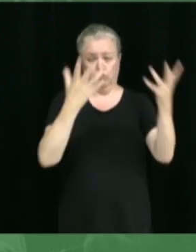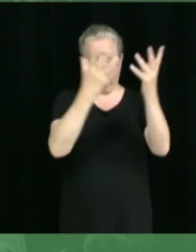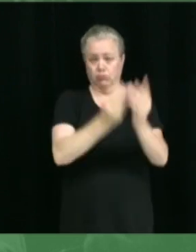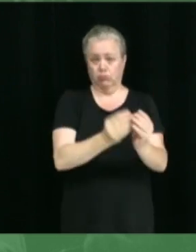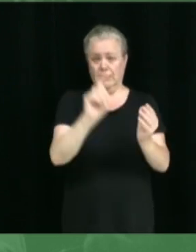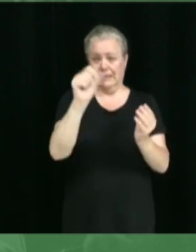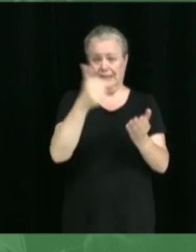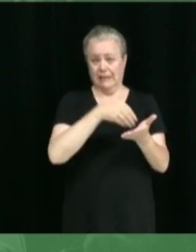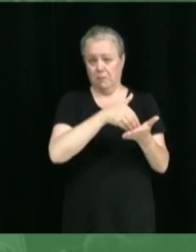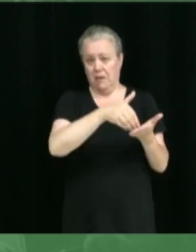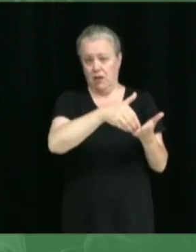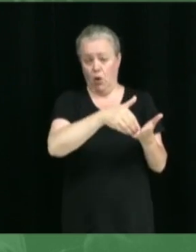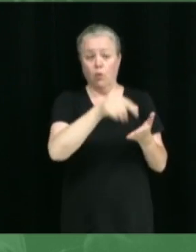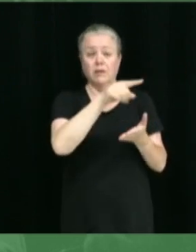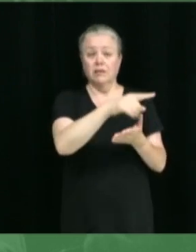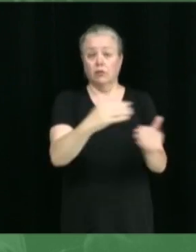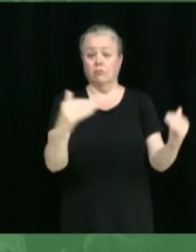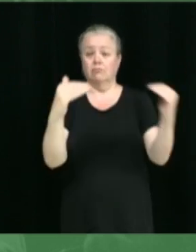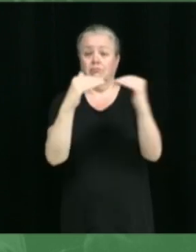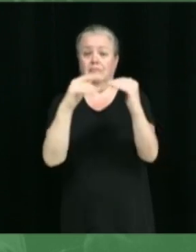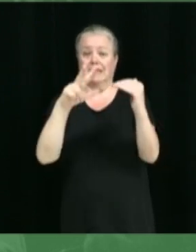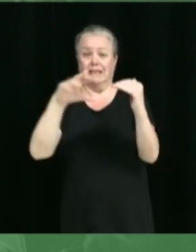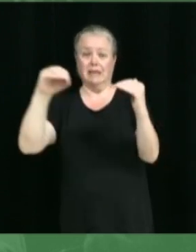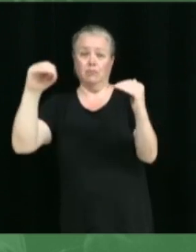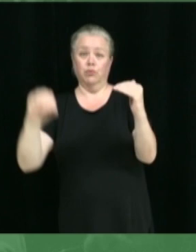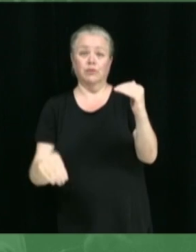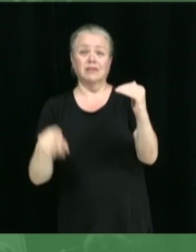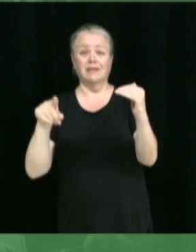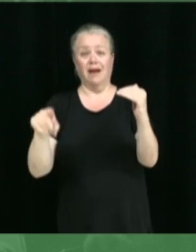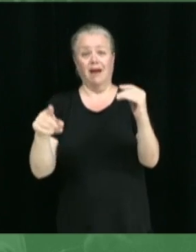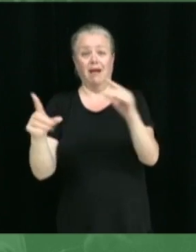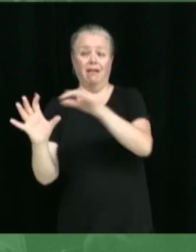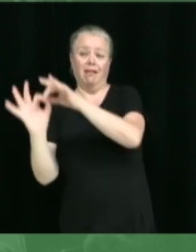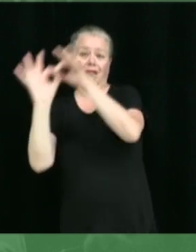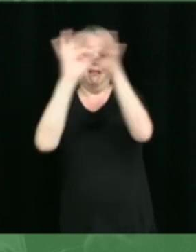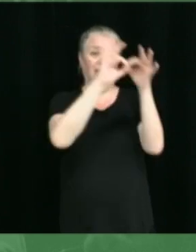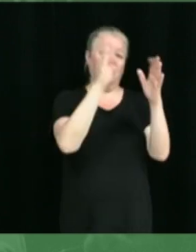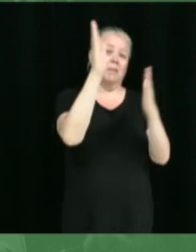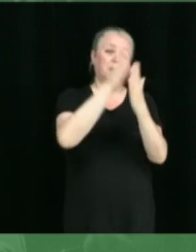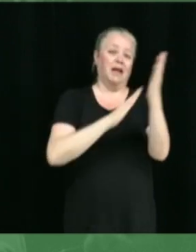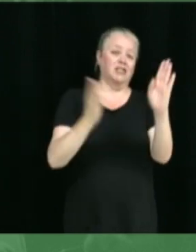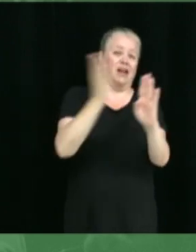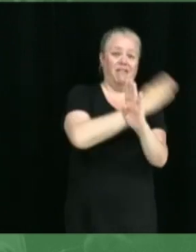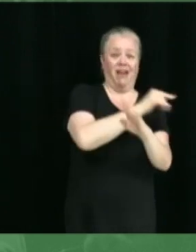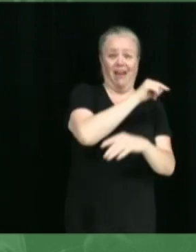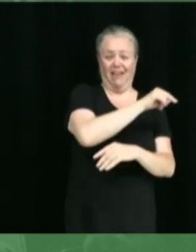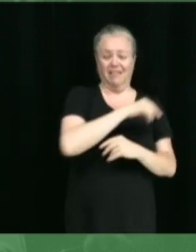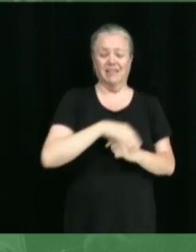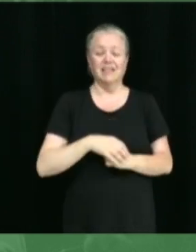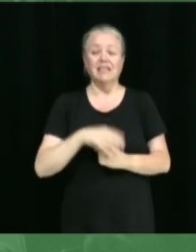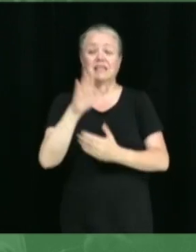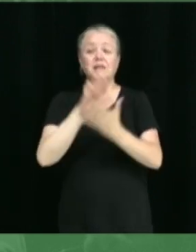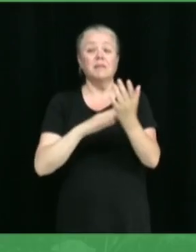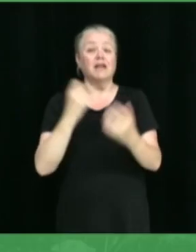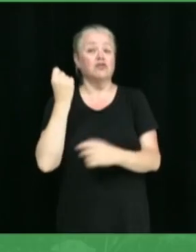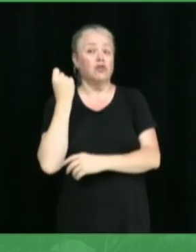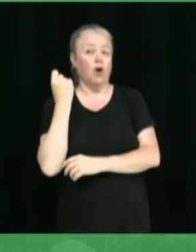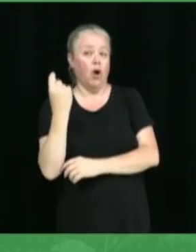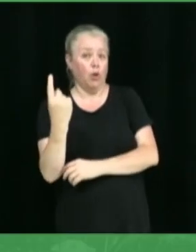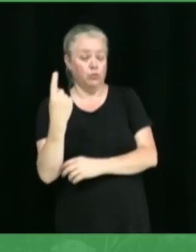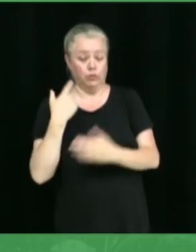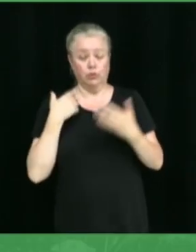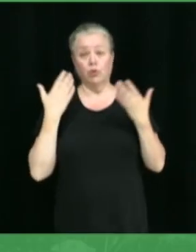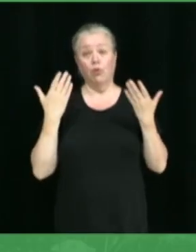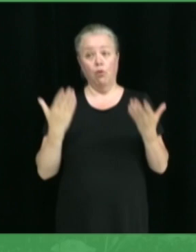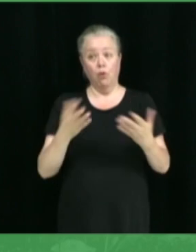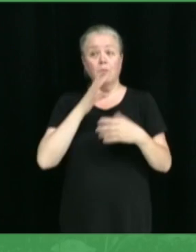représente 35 % du montant que je vous parlais à la page précédente. À la page 11, c'est là où on en arrive finalement